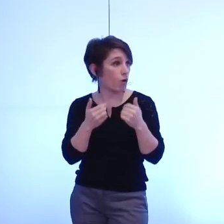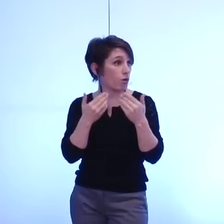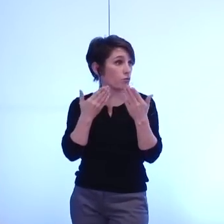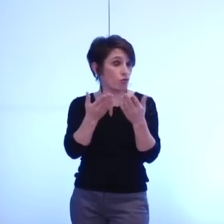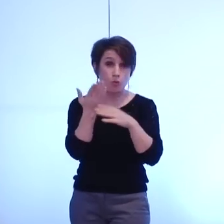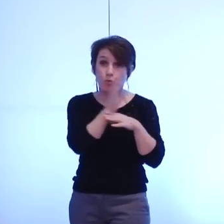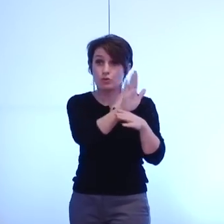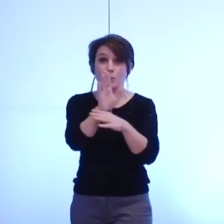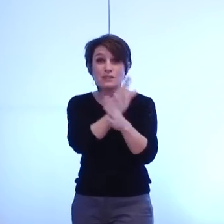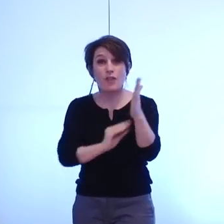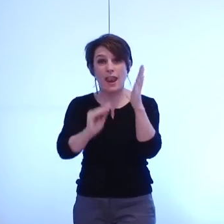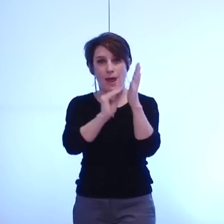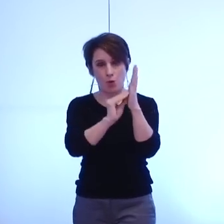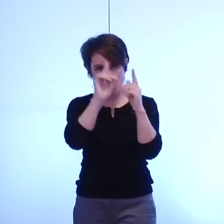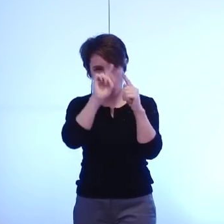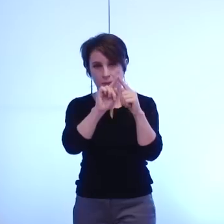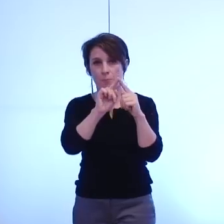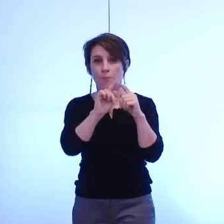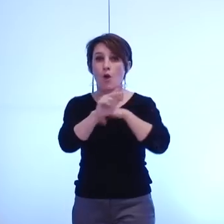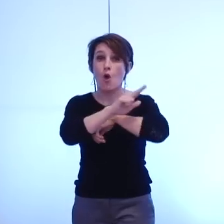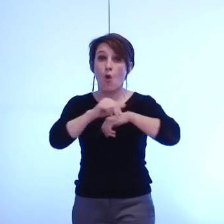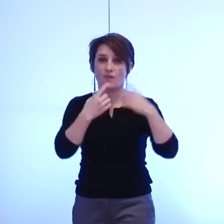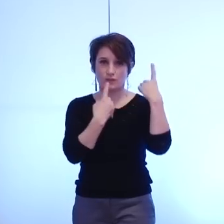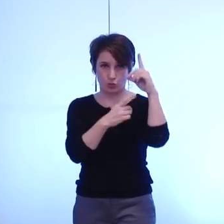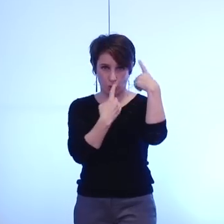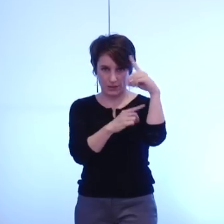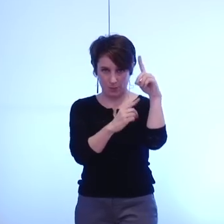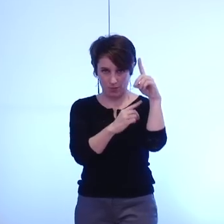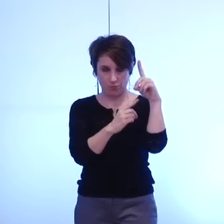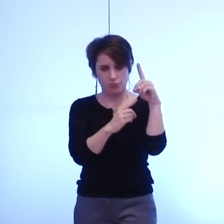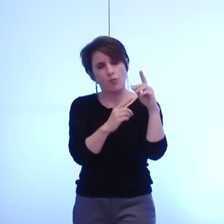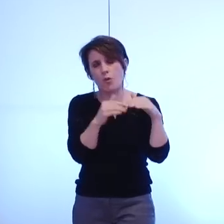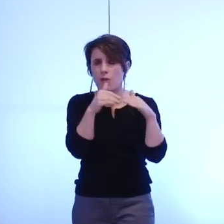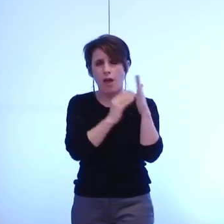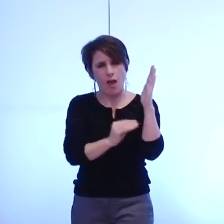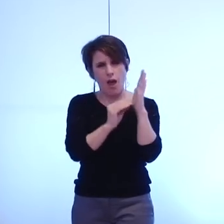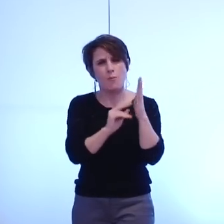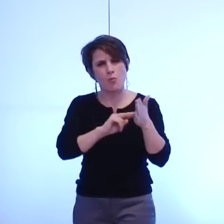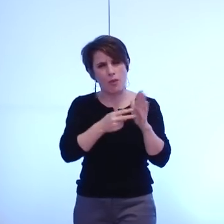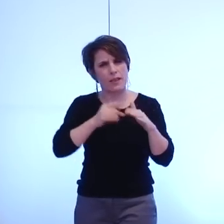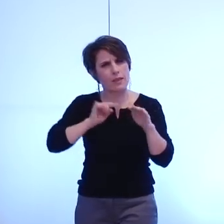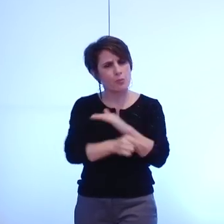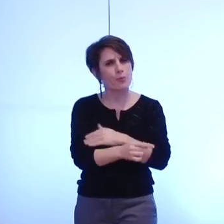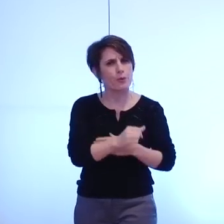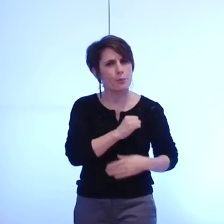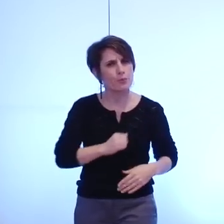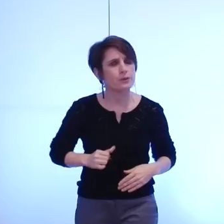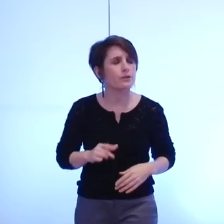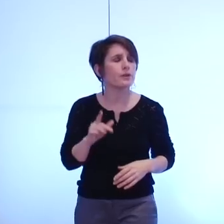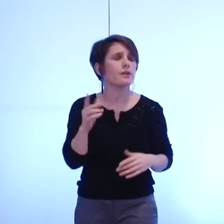concernant l'office de tourisme qui est un amendement assez technique qui vise à prendre en compte les éléments d